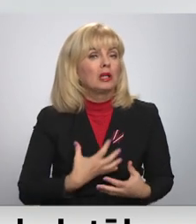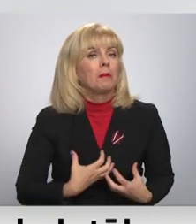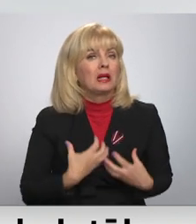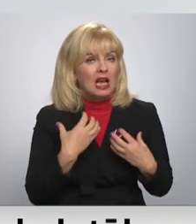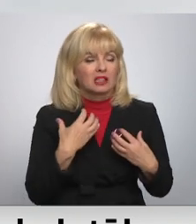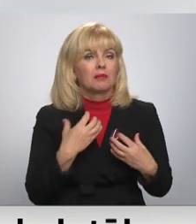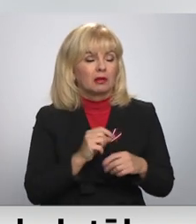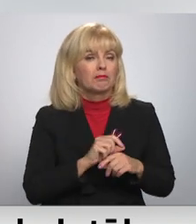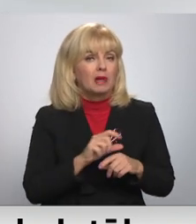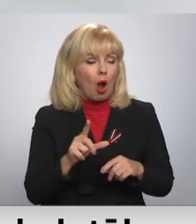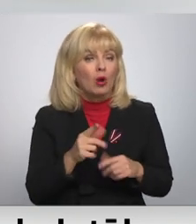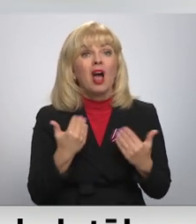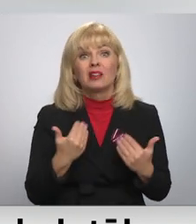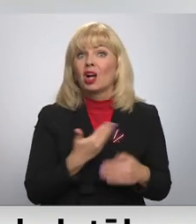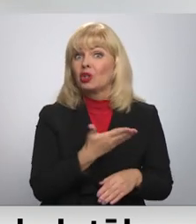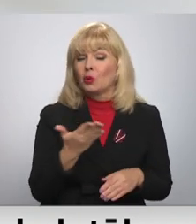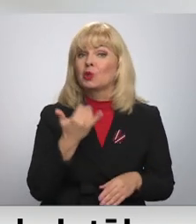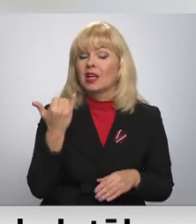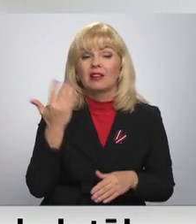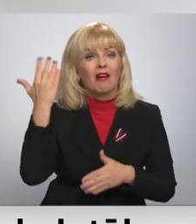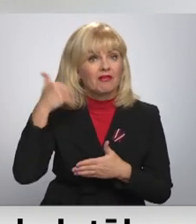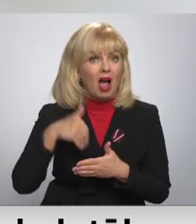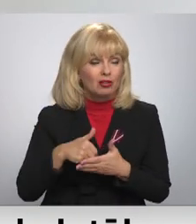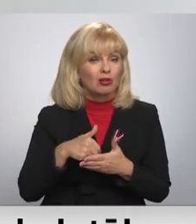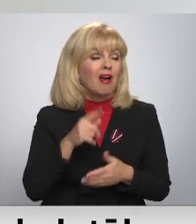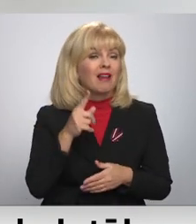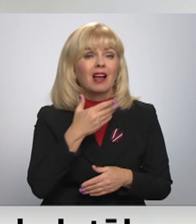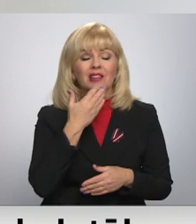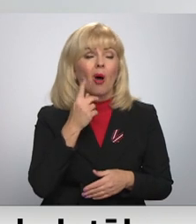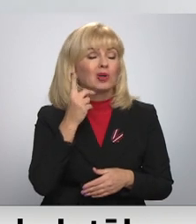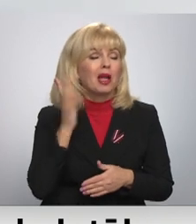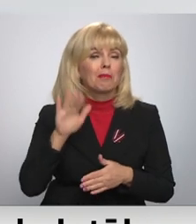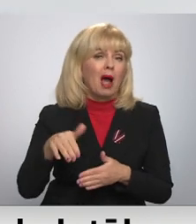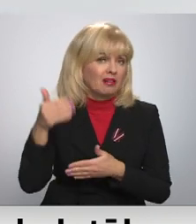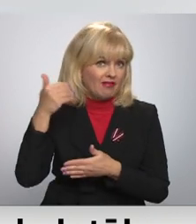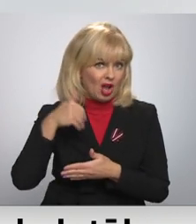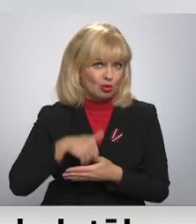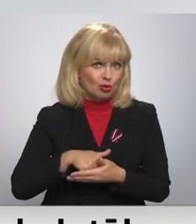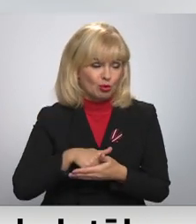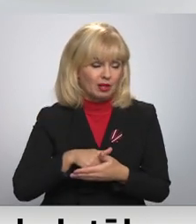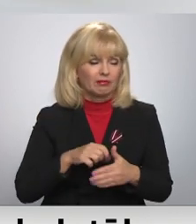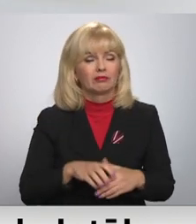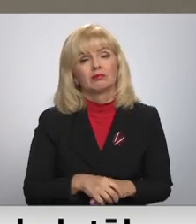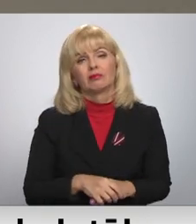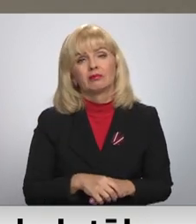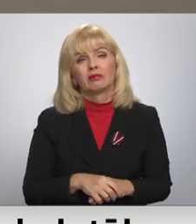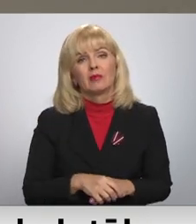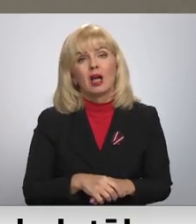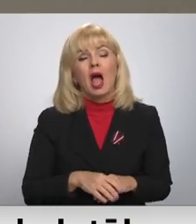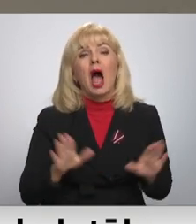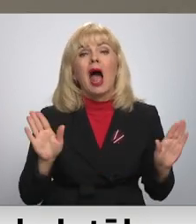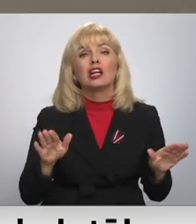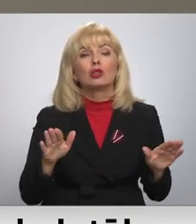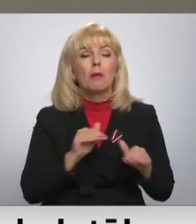tendence. Es saprotu, ka jūs šobrīd interesē vēsturi, bet tas nav tikai par vēsturi. Tas tiešām nav tikai par vēsturi. Aizupas